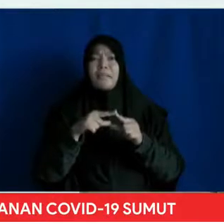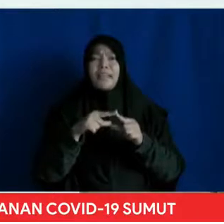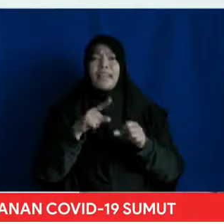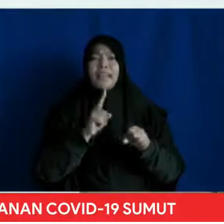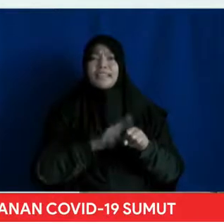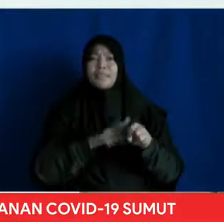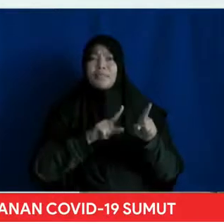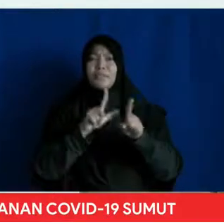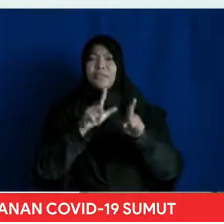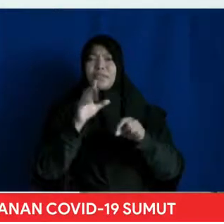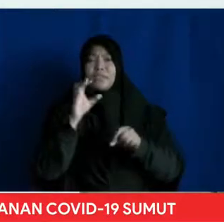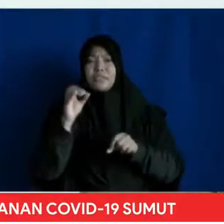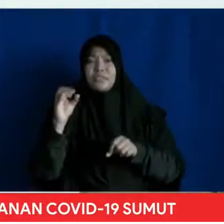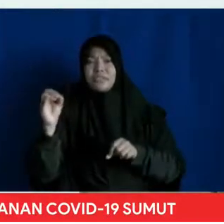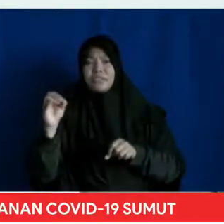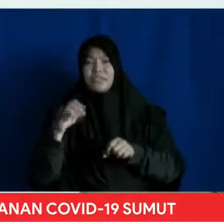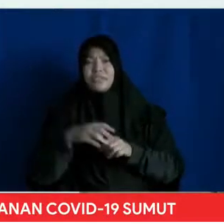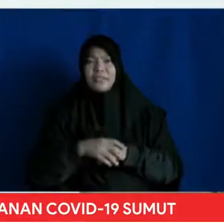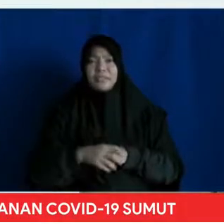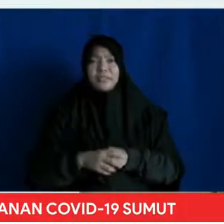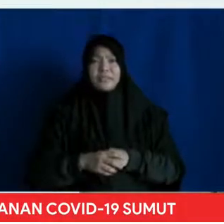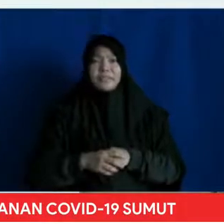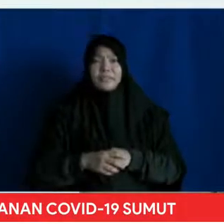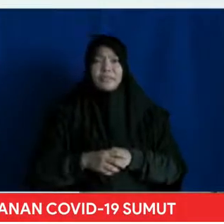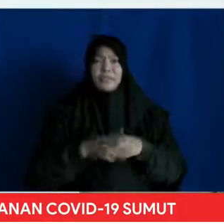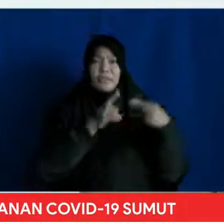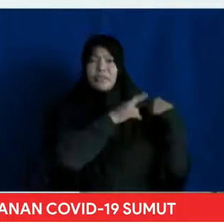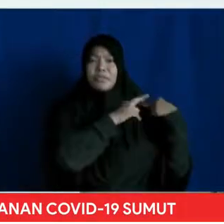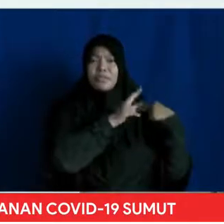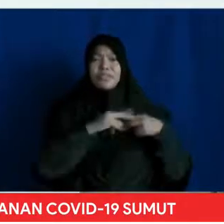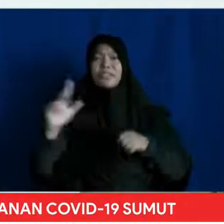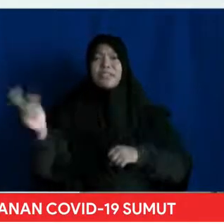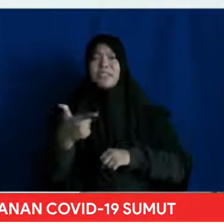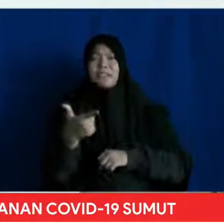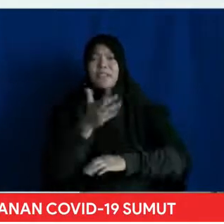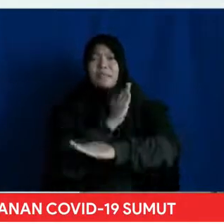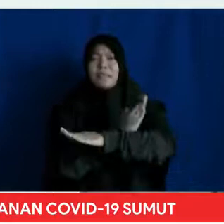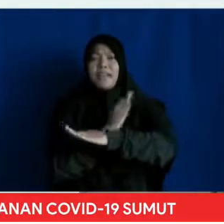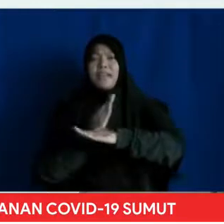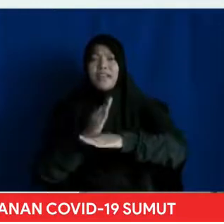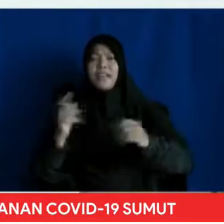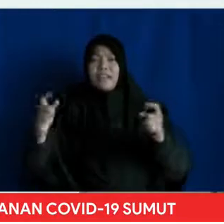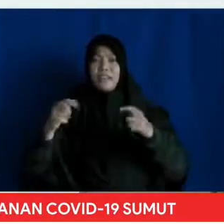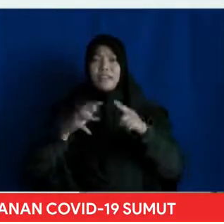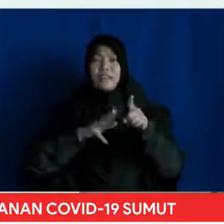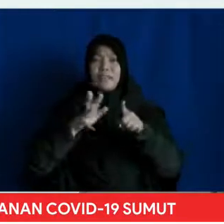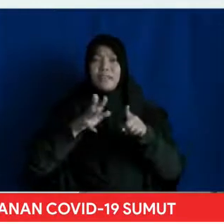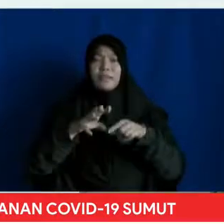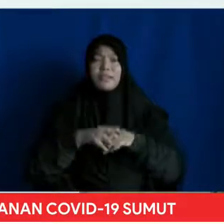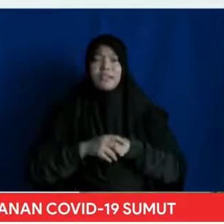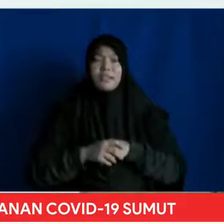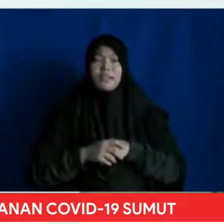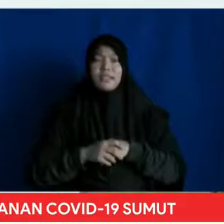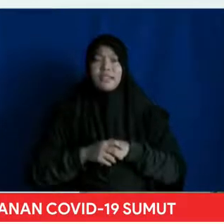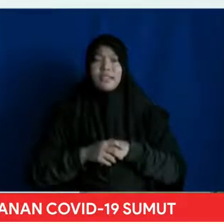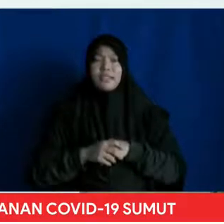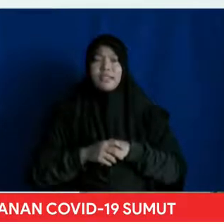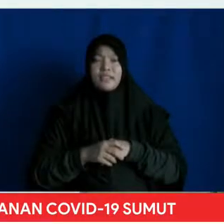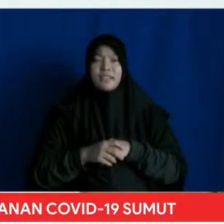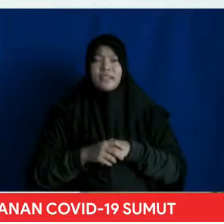.00 waktu Indonesia bagian Barat Dugus tugas percepatan penanganan COVID-19 pemerintah Provinsi Sumatera Utara